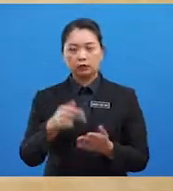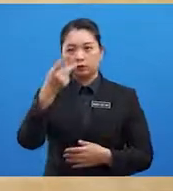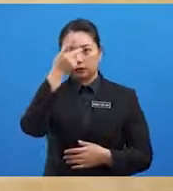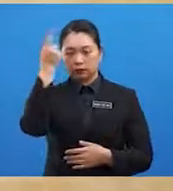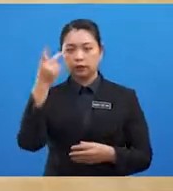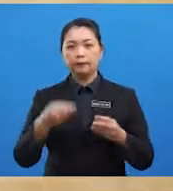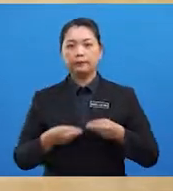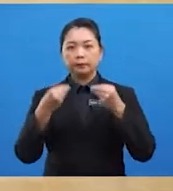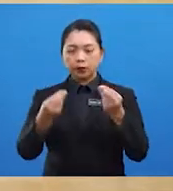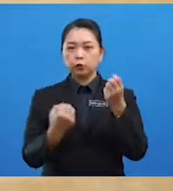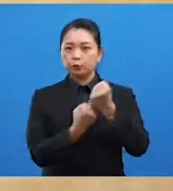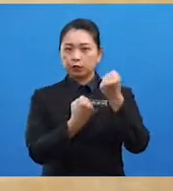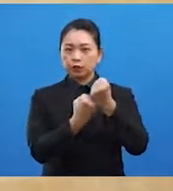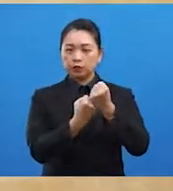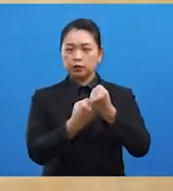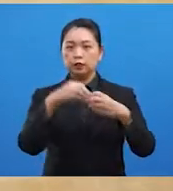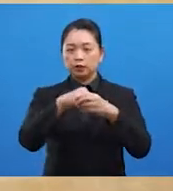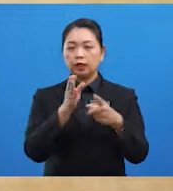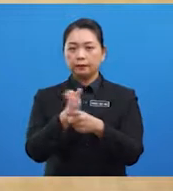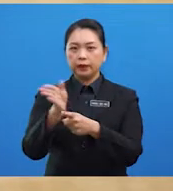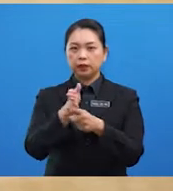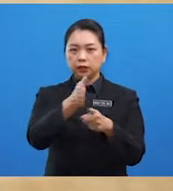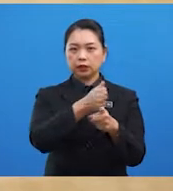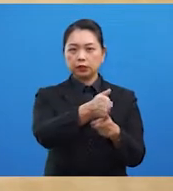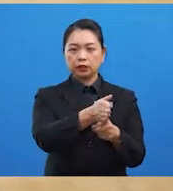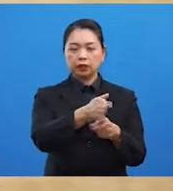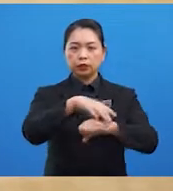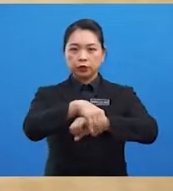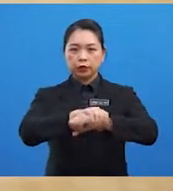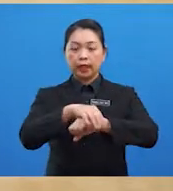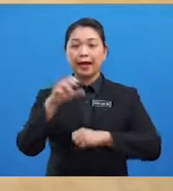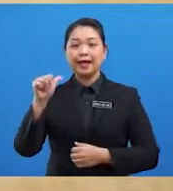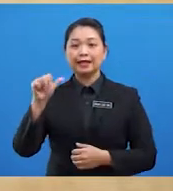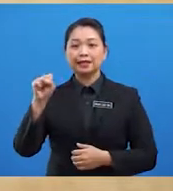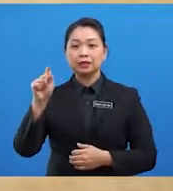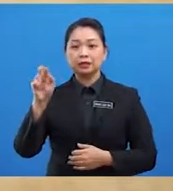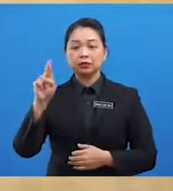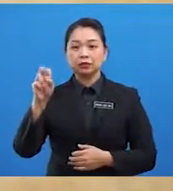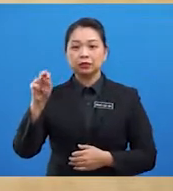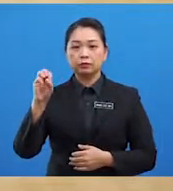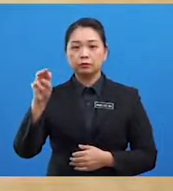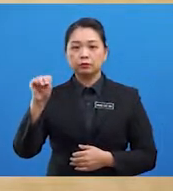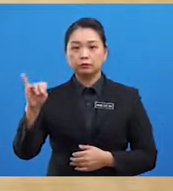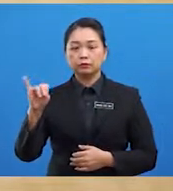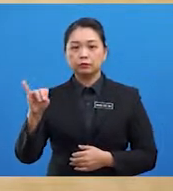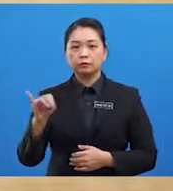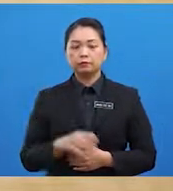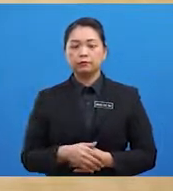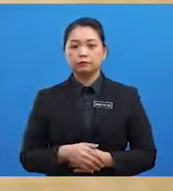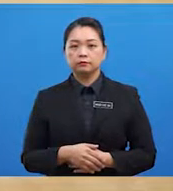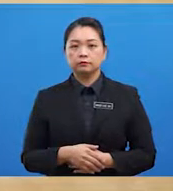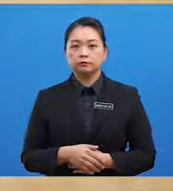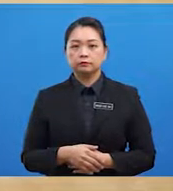memberikan sumbangan dalam bidang geografi astronomi Di antara sumbangannya pelajar